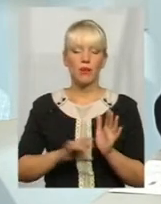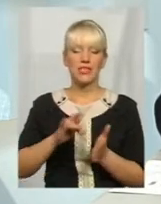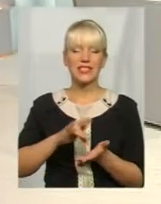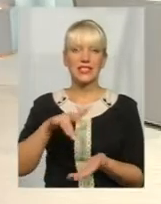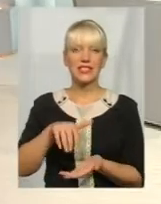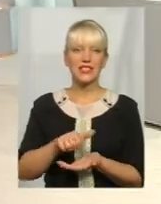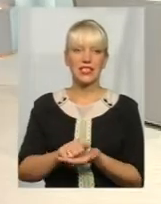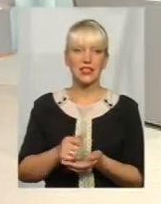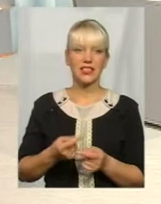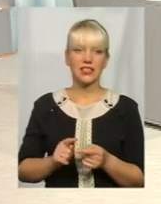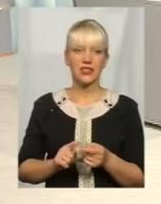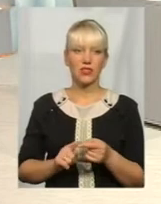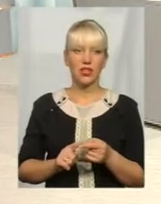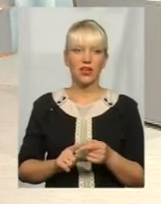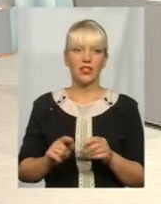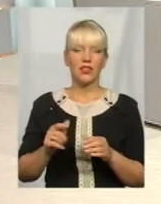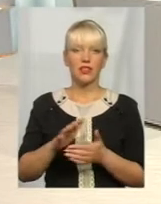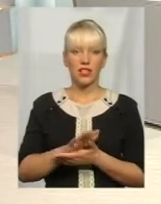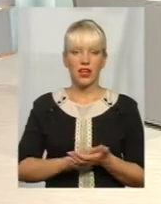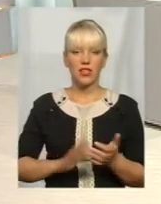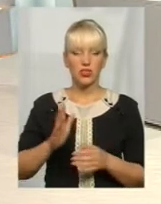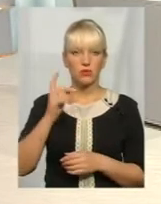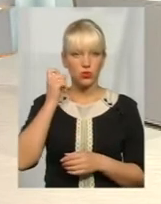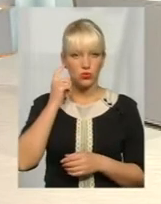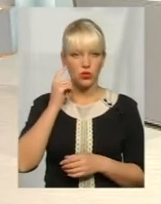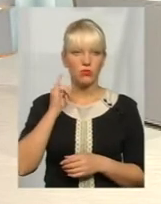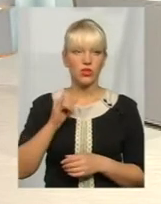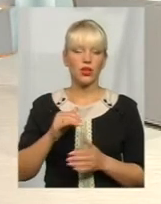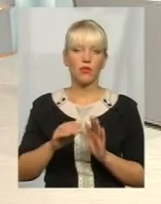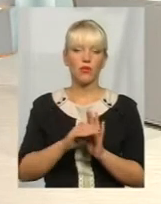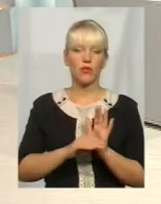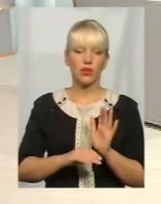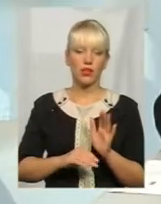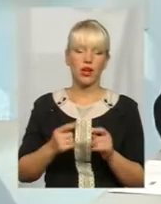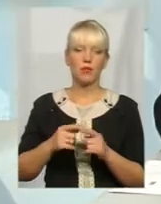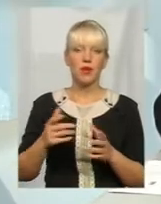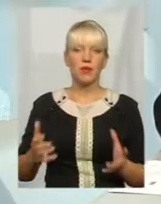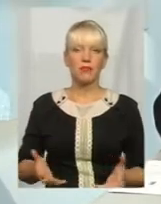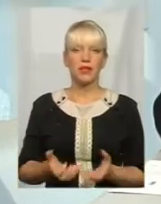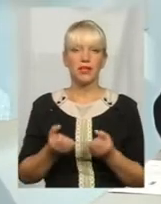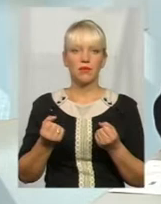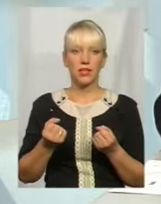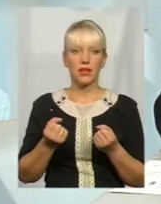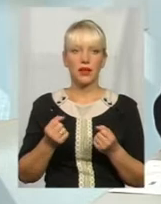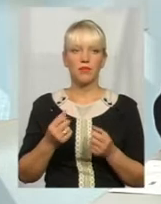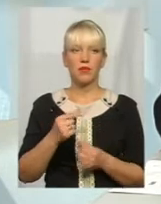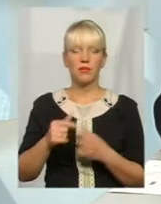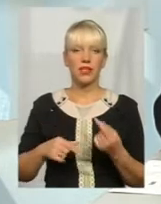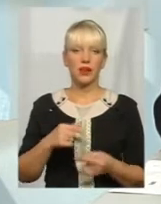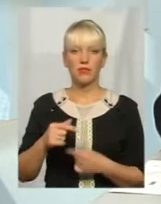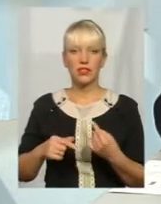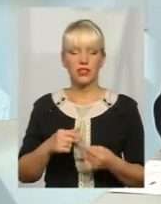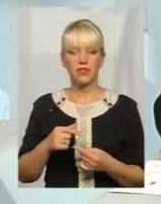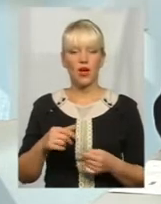зайнятості, може, далі ми почуємо, і програма підтримки підприємництва, обласна програма